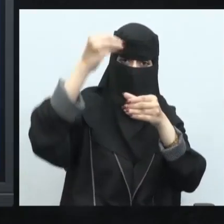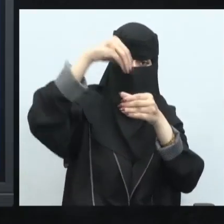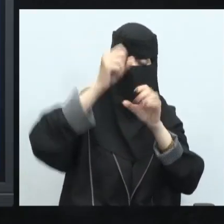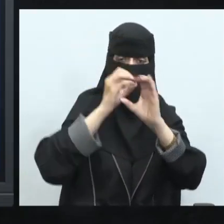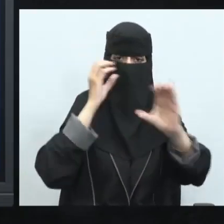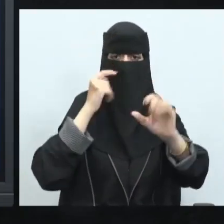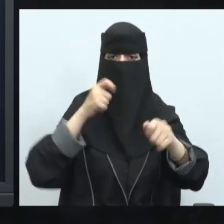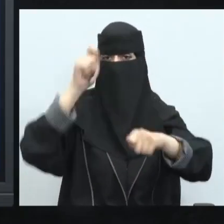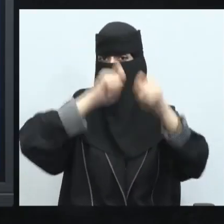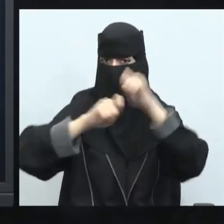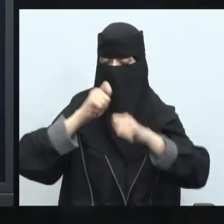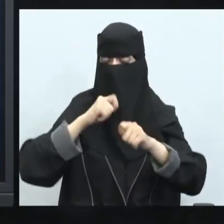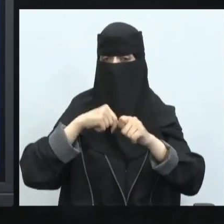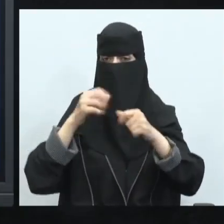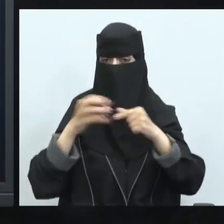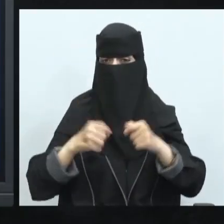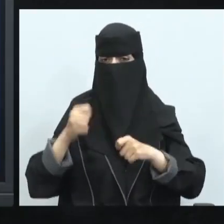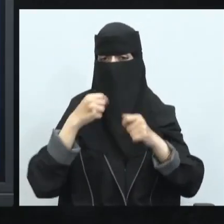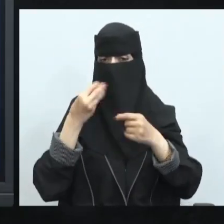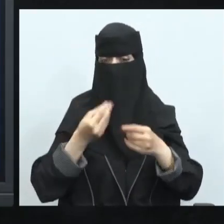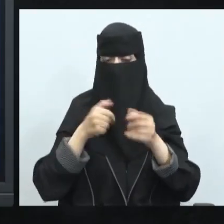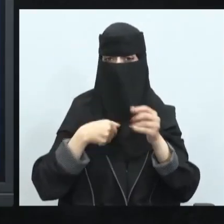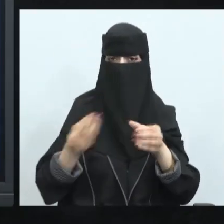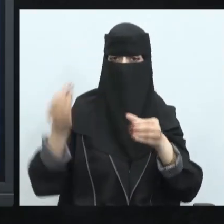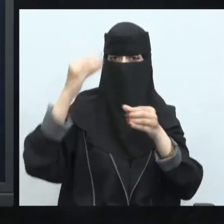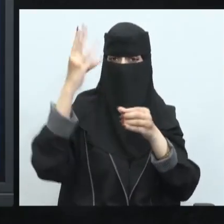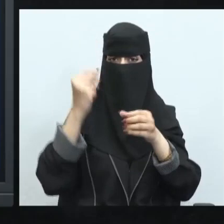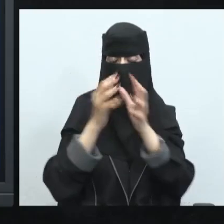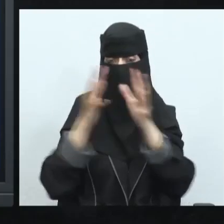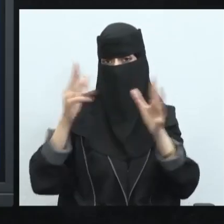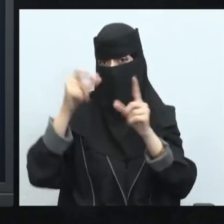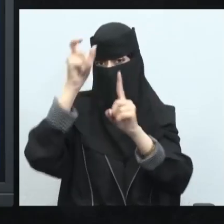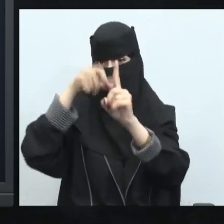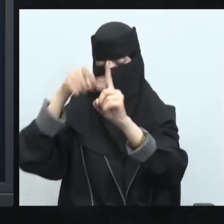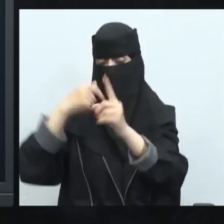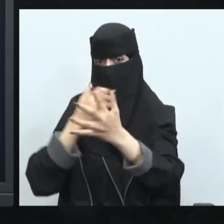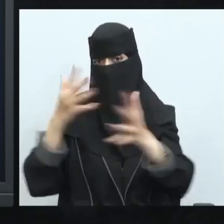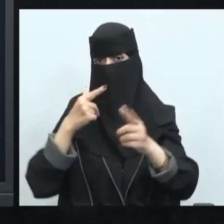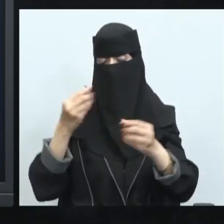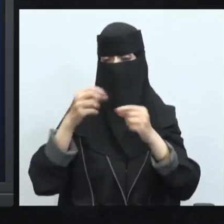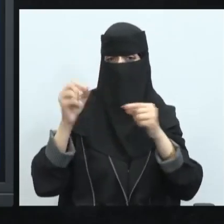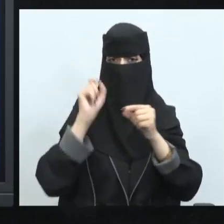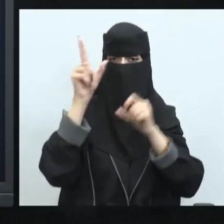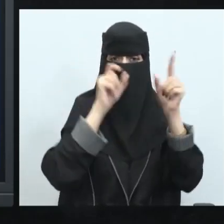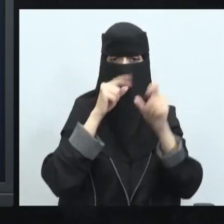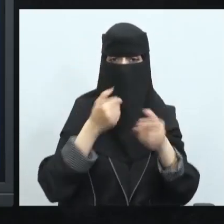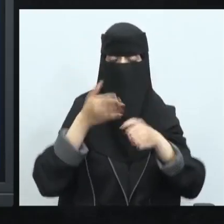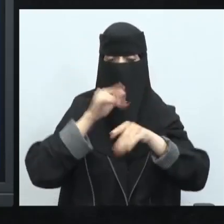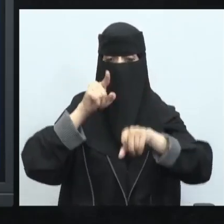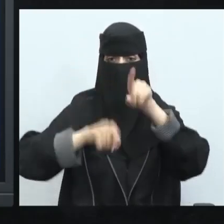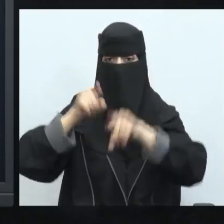استخدام طاقة بشكل أقل مع نقل ركاب عدد أكبر وبالتالي يكون انبعاثات أقل مقارنة